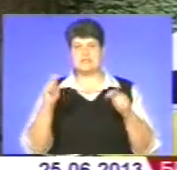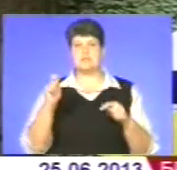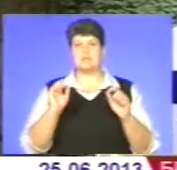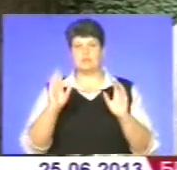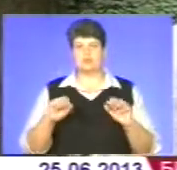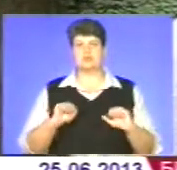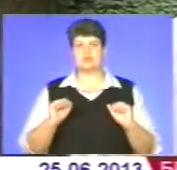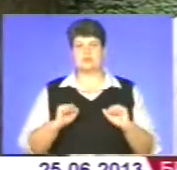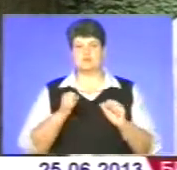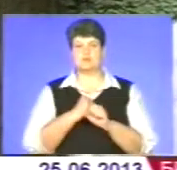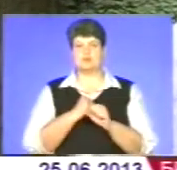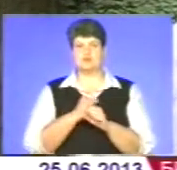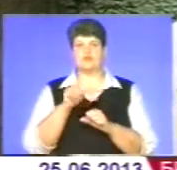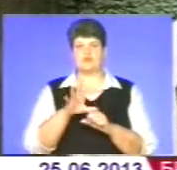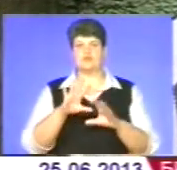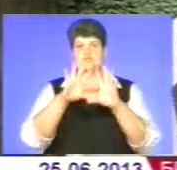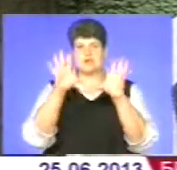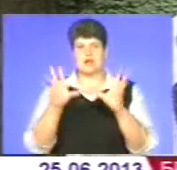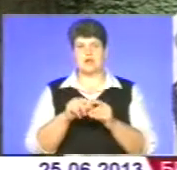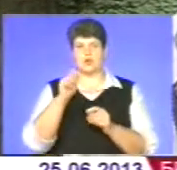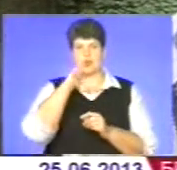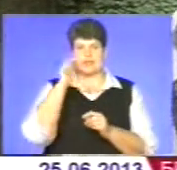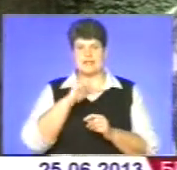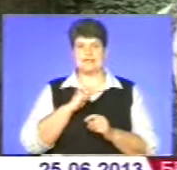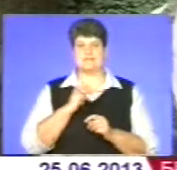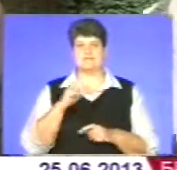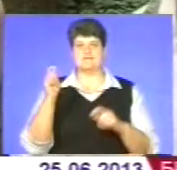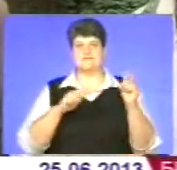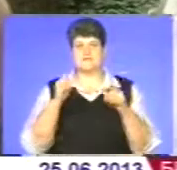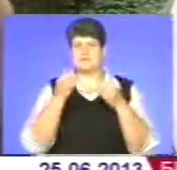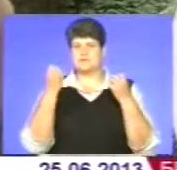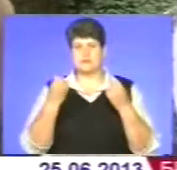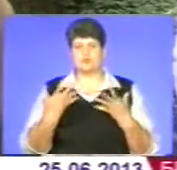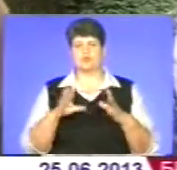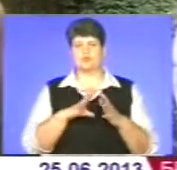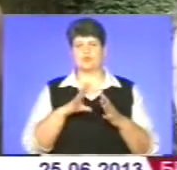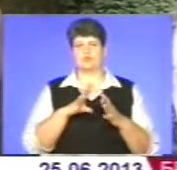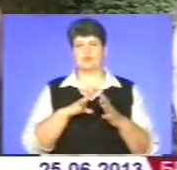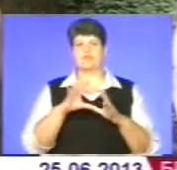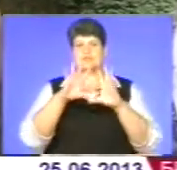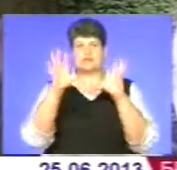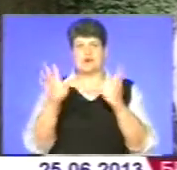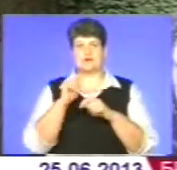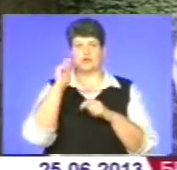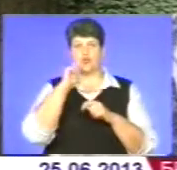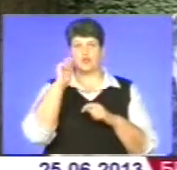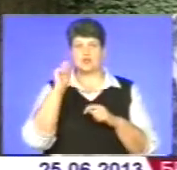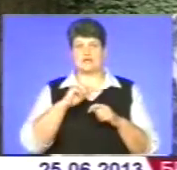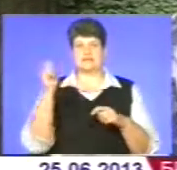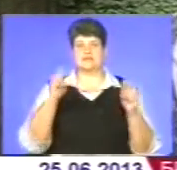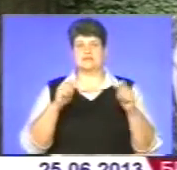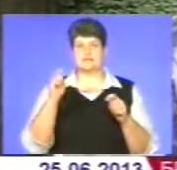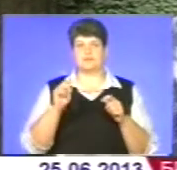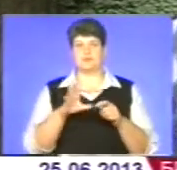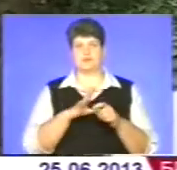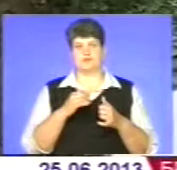намагатися зробити, щоб він отримав статус загальноукраїнського. Щоб це було не просто за своєю суттю загальноукраїнське, але вже і за визнанням